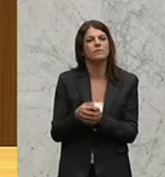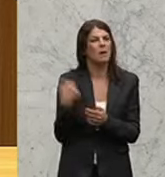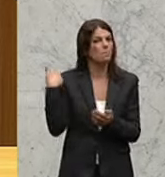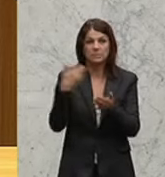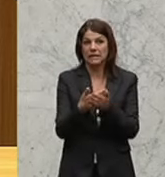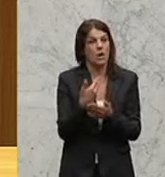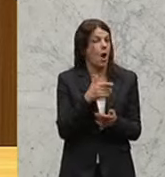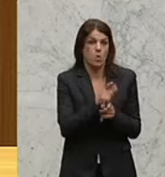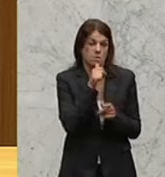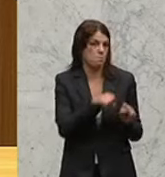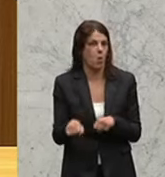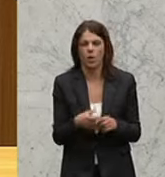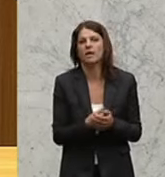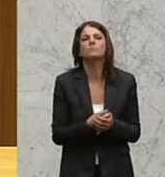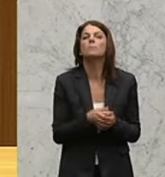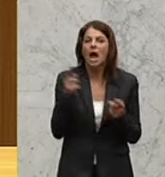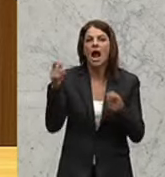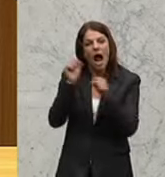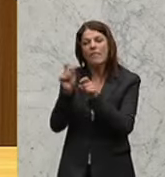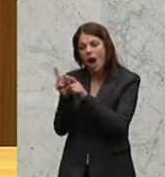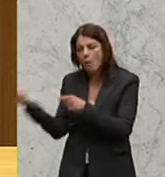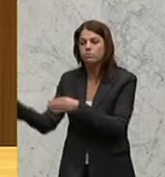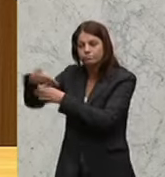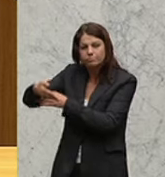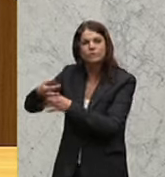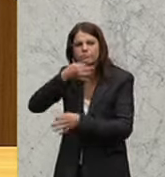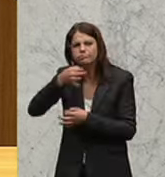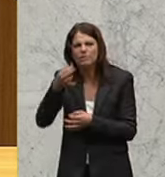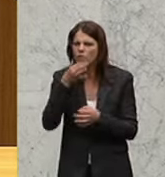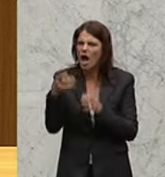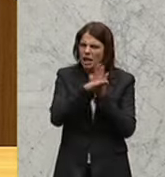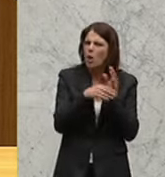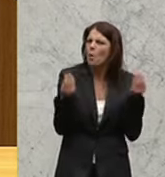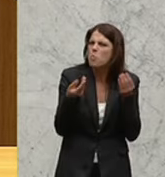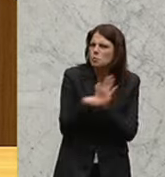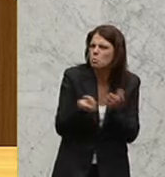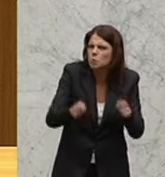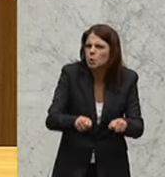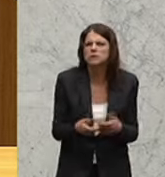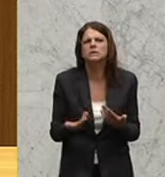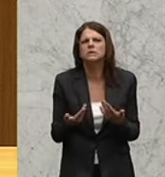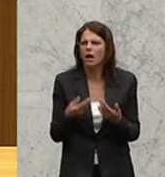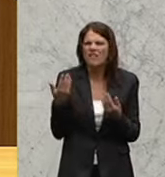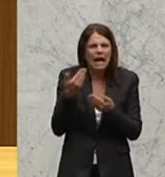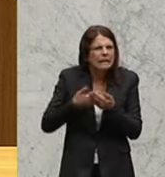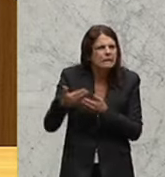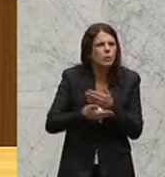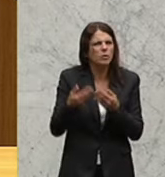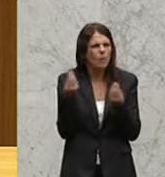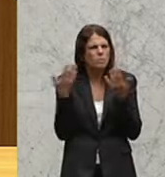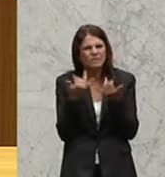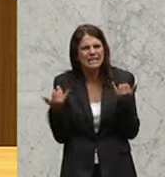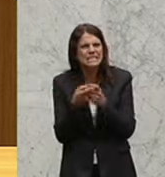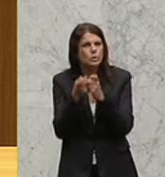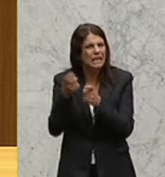ja bis jetzt nicht möglich gewesen, auch das einbringen können, warum welche Richtlinie so beschlossen worden ist, warum welche Hintergründe so diskutiert